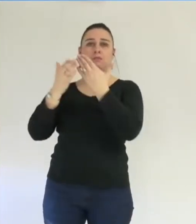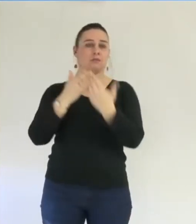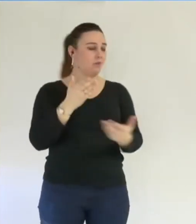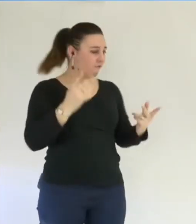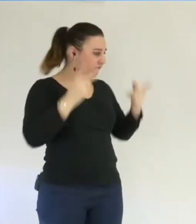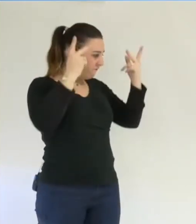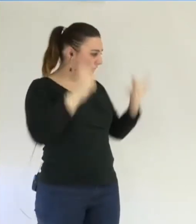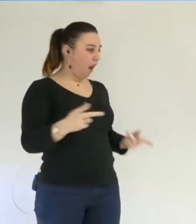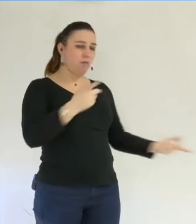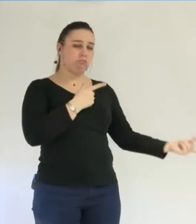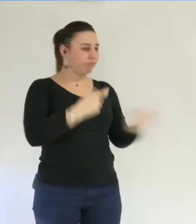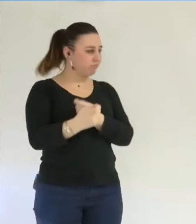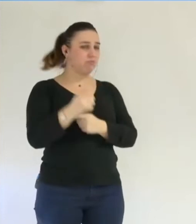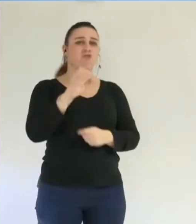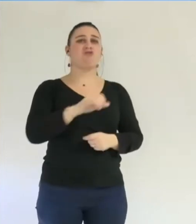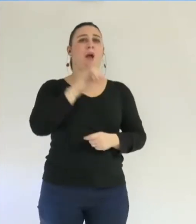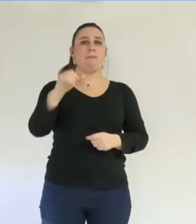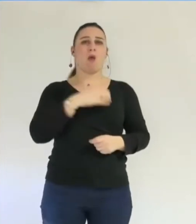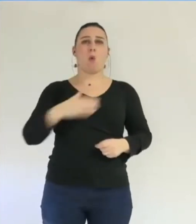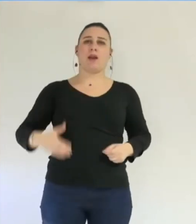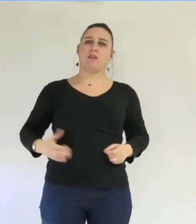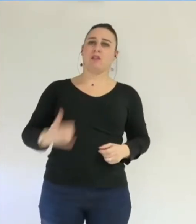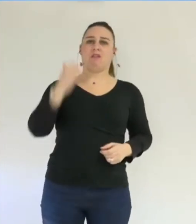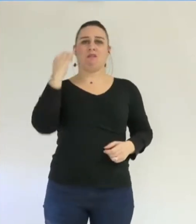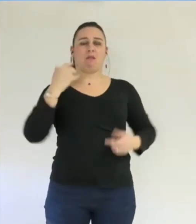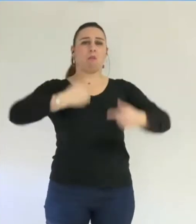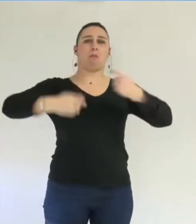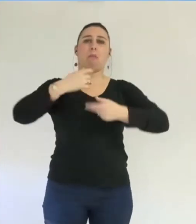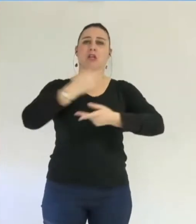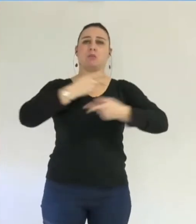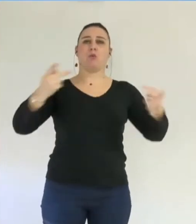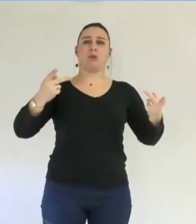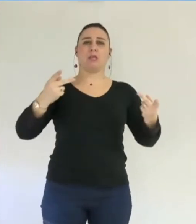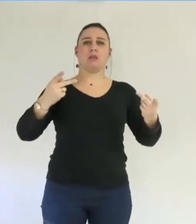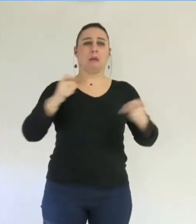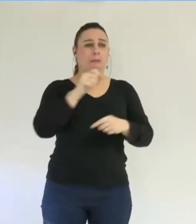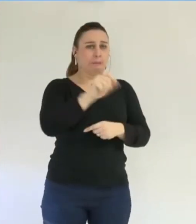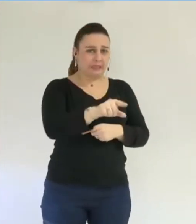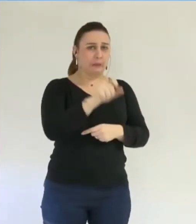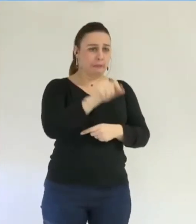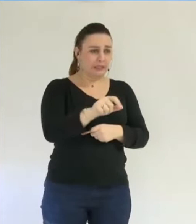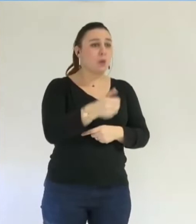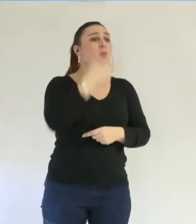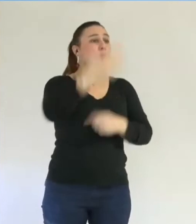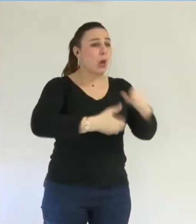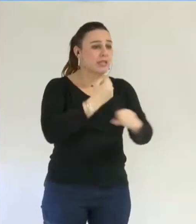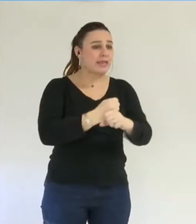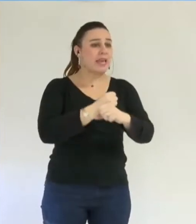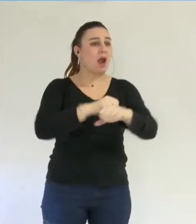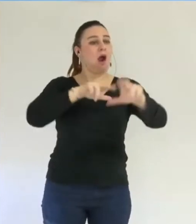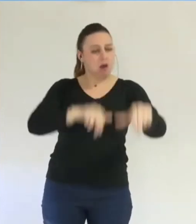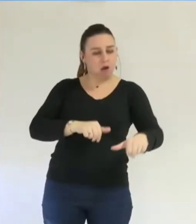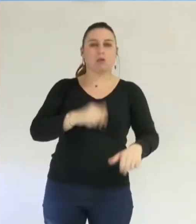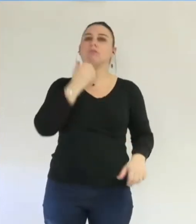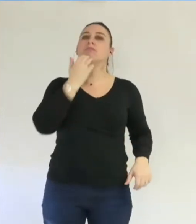valable, puisqu'aucune collectivité ne peut s'engager à conclure un marché public avec un opérateur déterminé sur plusieurs années. Donc il y